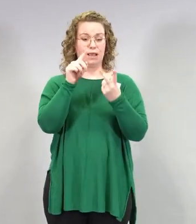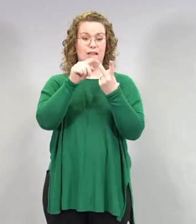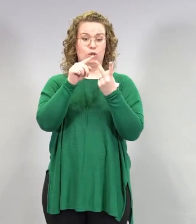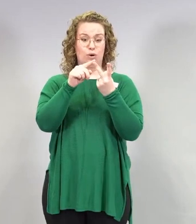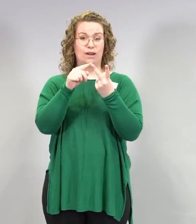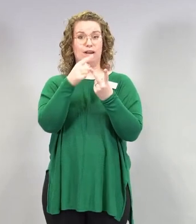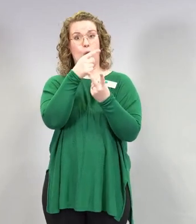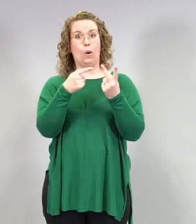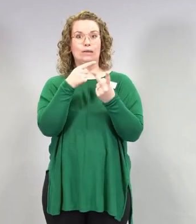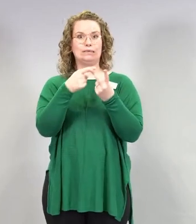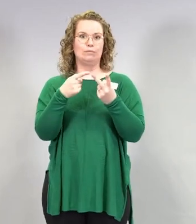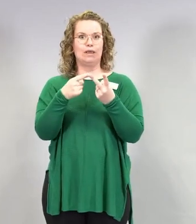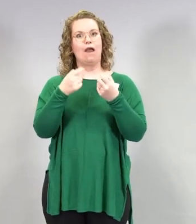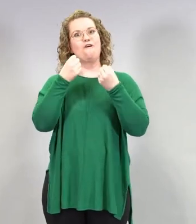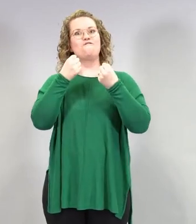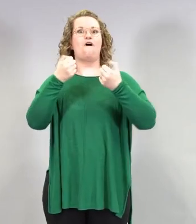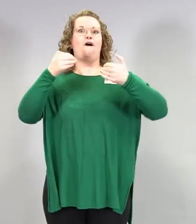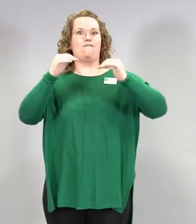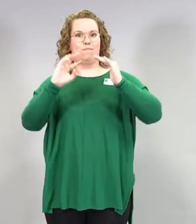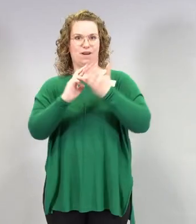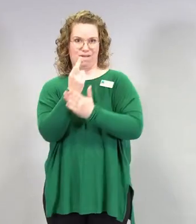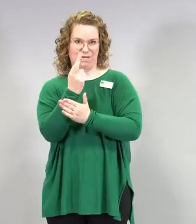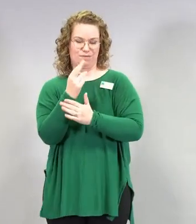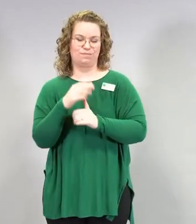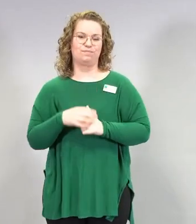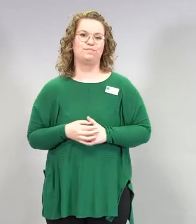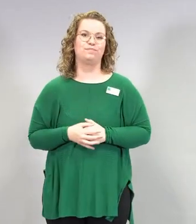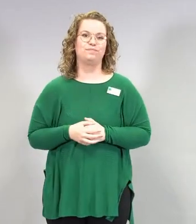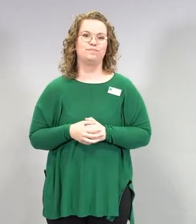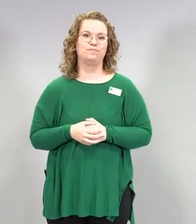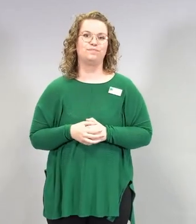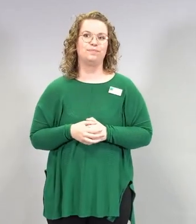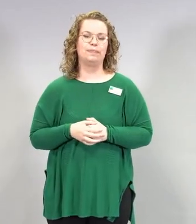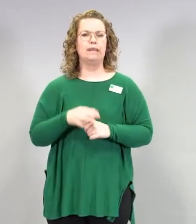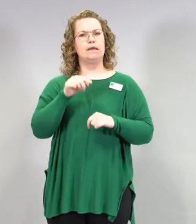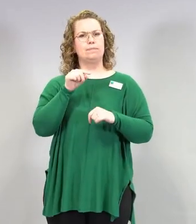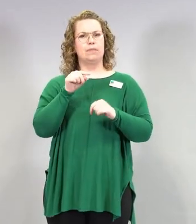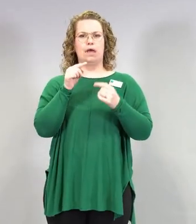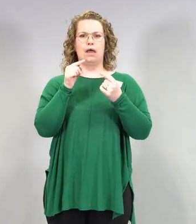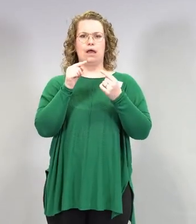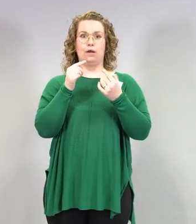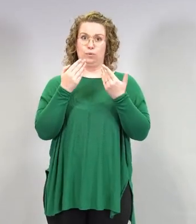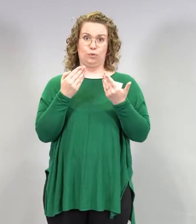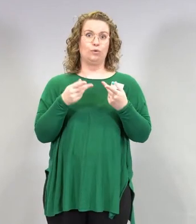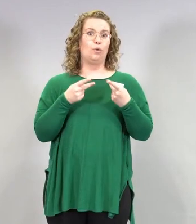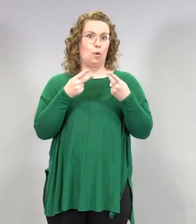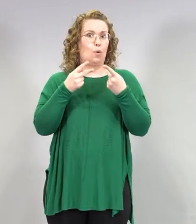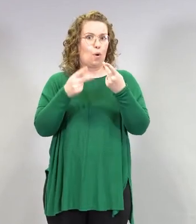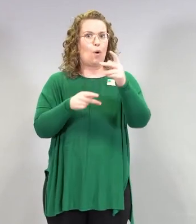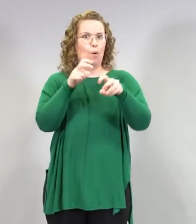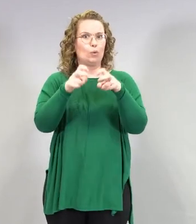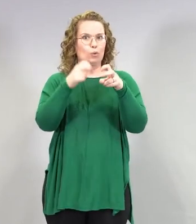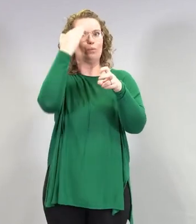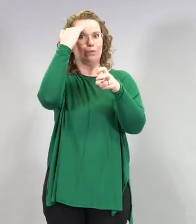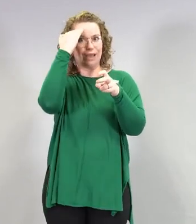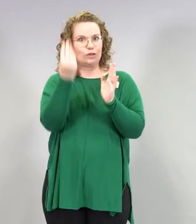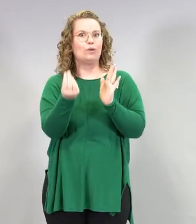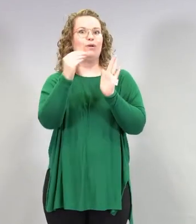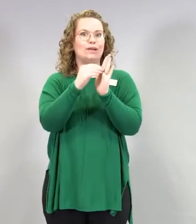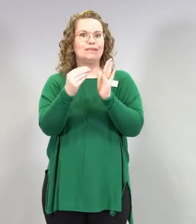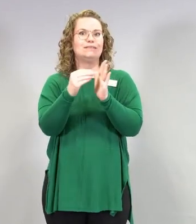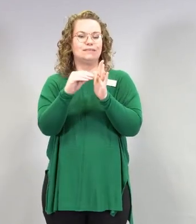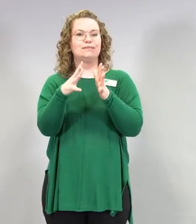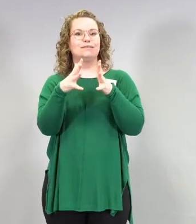vahvempi sitten tämä immuunireaktio. Tästä näyttöä on kertymässä. Sitä ei vielä voida sanoa, että juuri näin